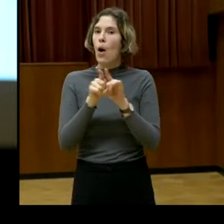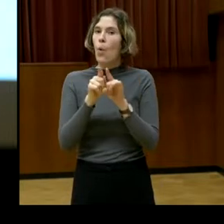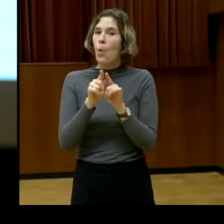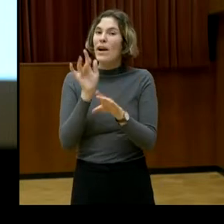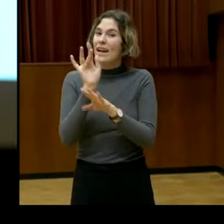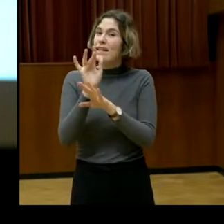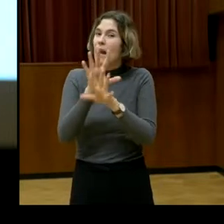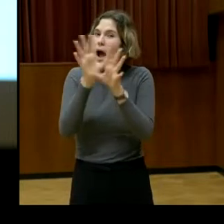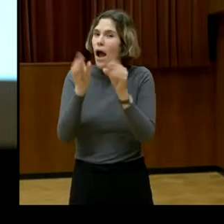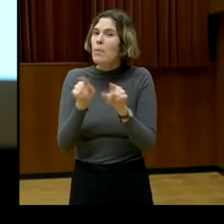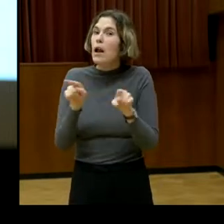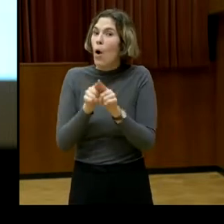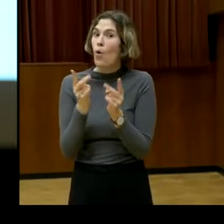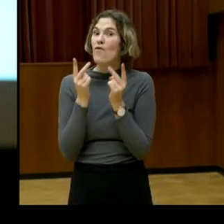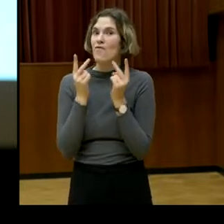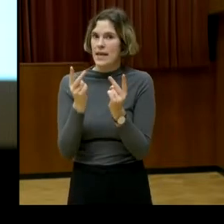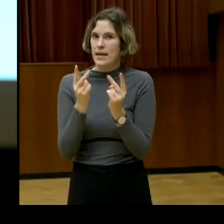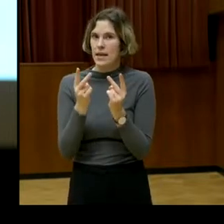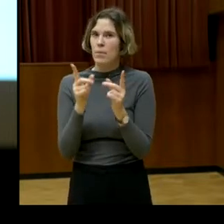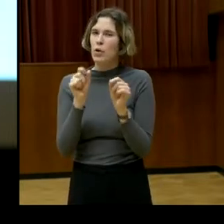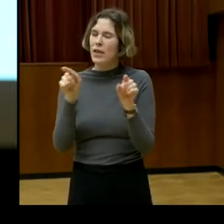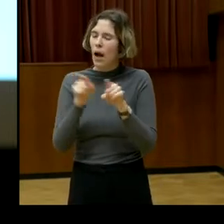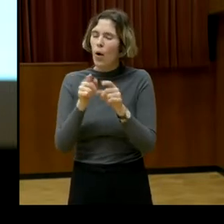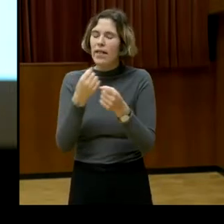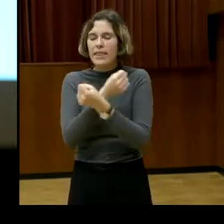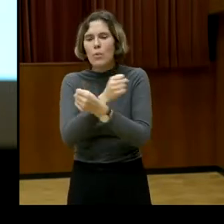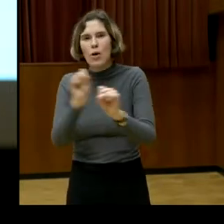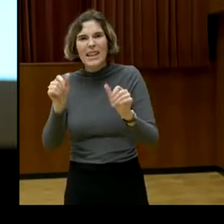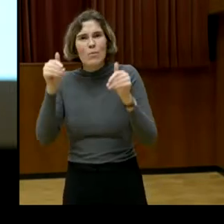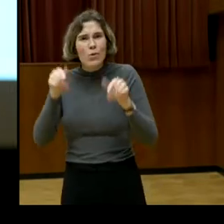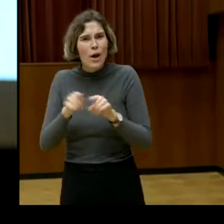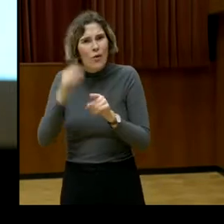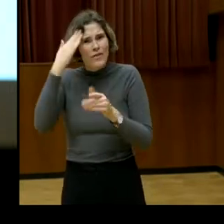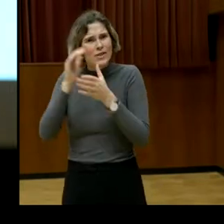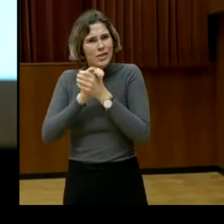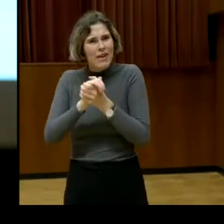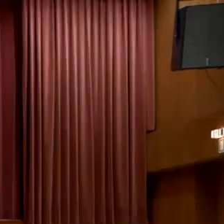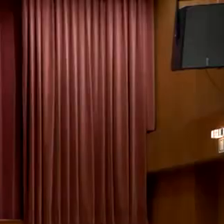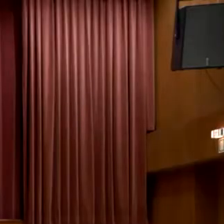demokratischen und wissenschaftlichen Diskurs über diese Thematik. Herzlichen Dank.